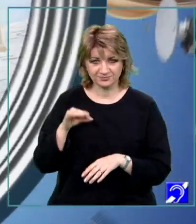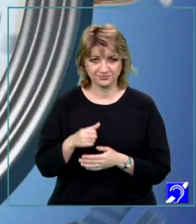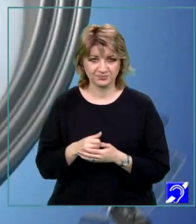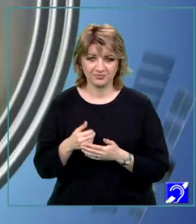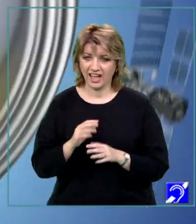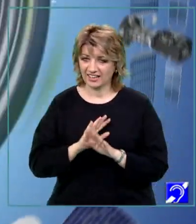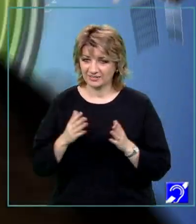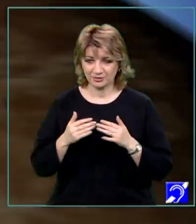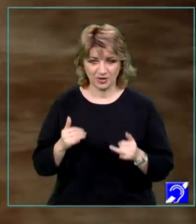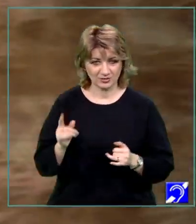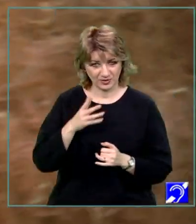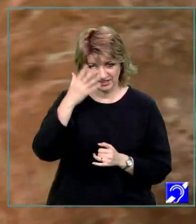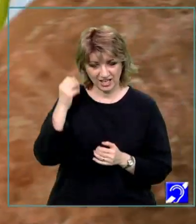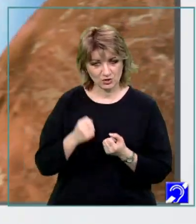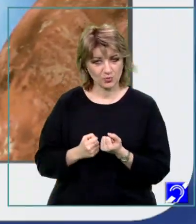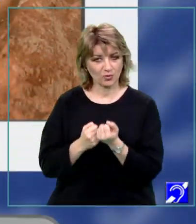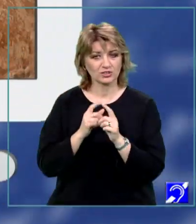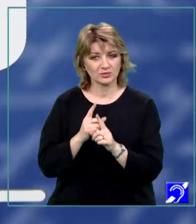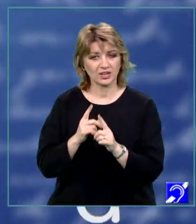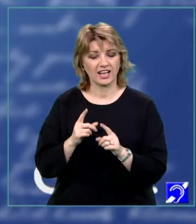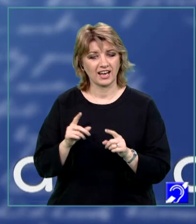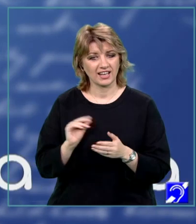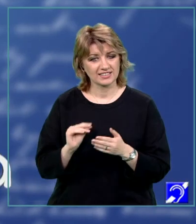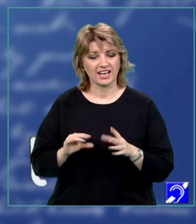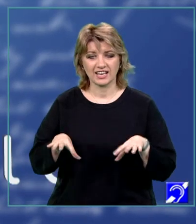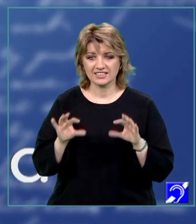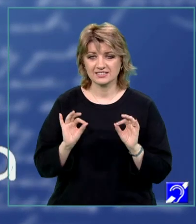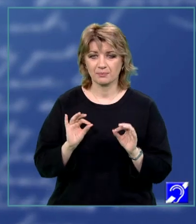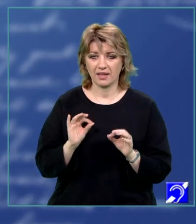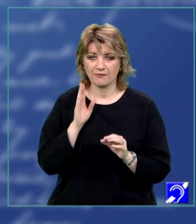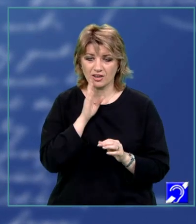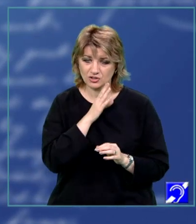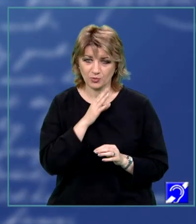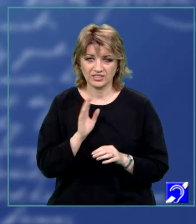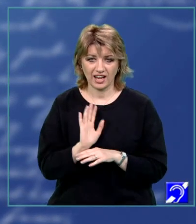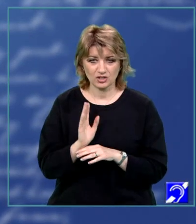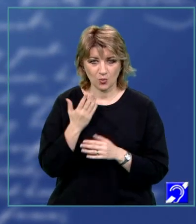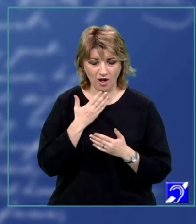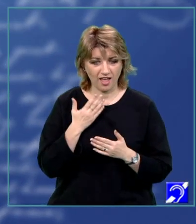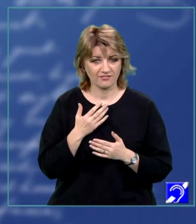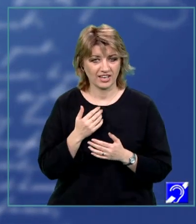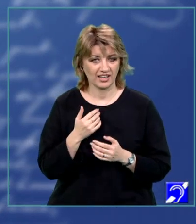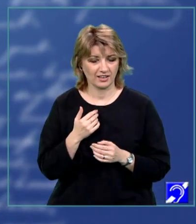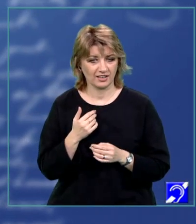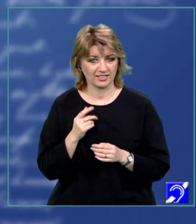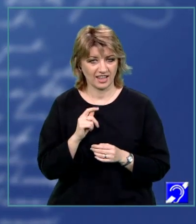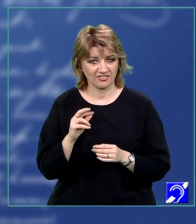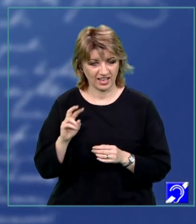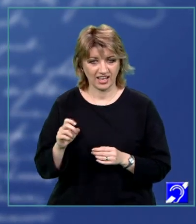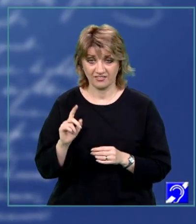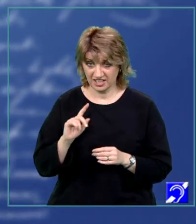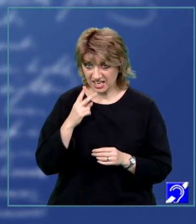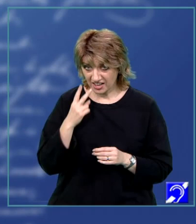pentru astăzi. Nu uitați, suporturile de curs ale lecțiilor le găsiți pe pagina de Facebook Teleșcoala TVR. Dacă vreți să revedeți emisiunile,